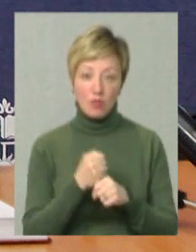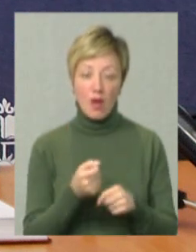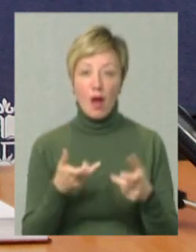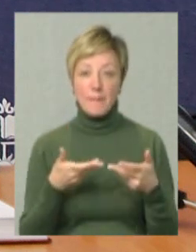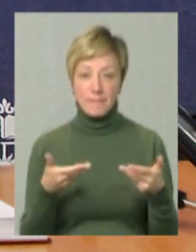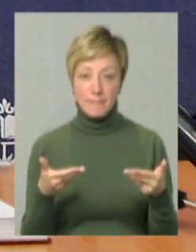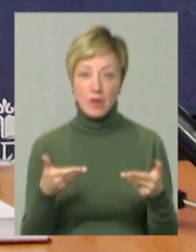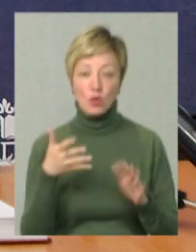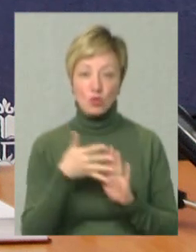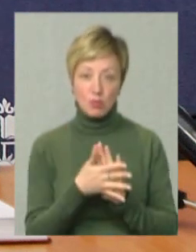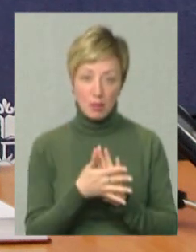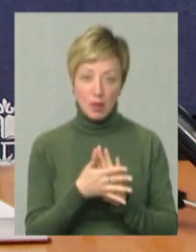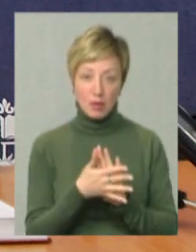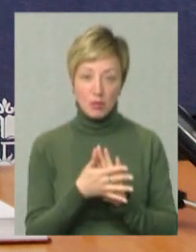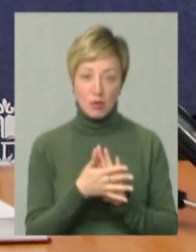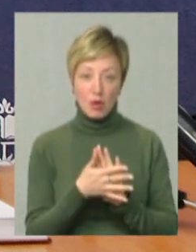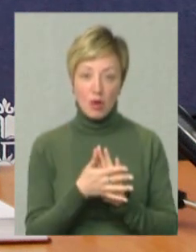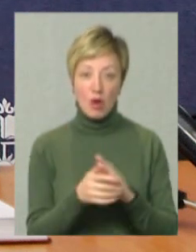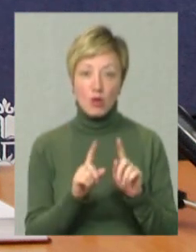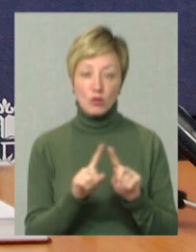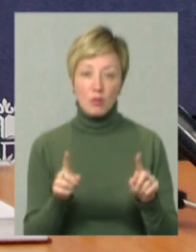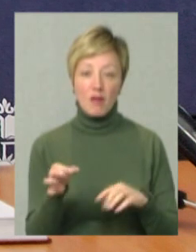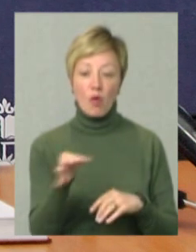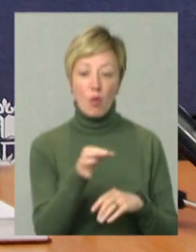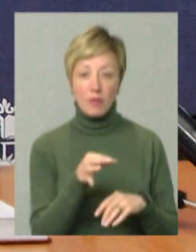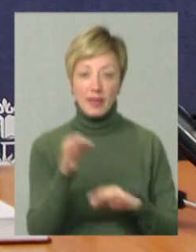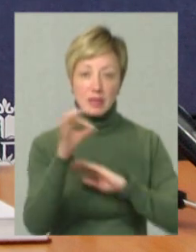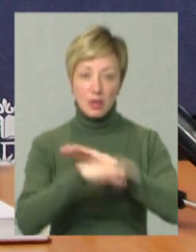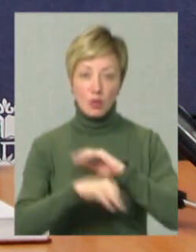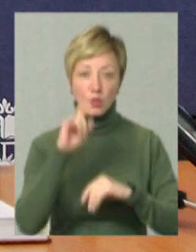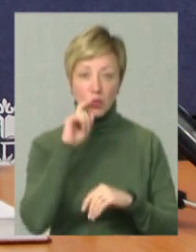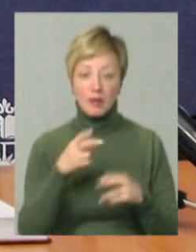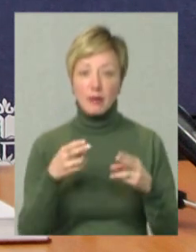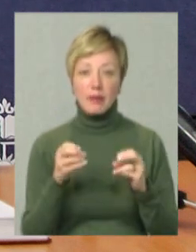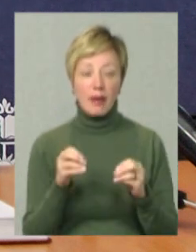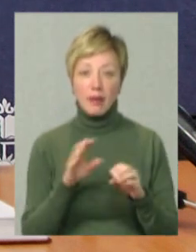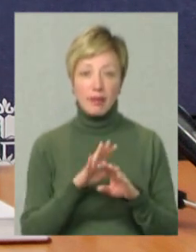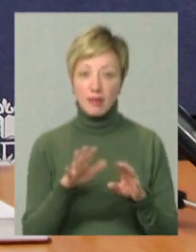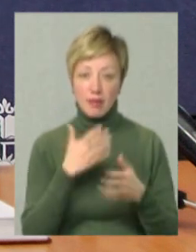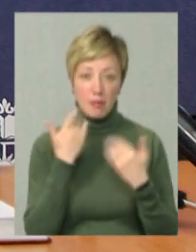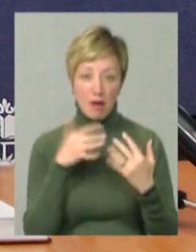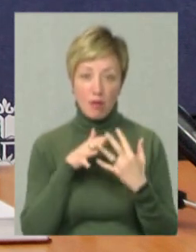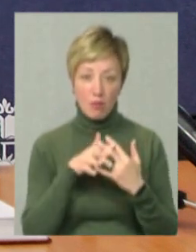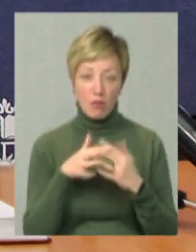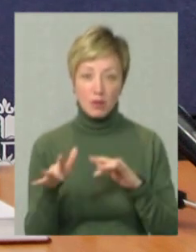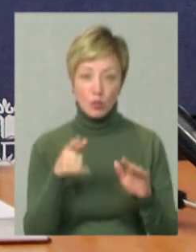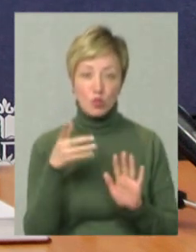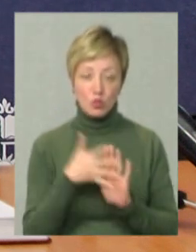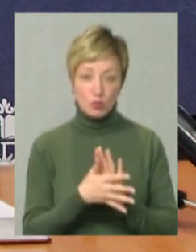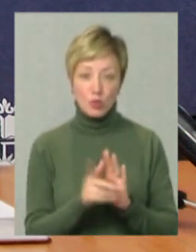А ми розуміємо, особливо області на Західній Україні, де не ведуться бойові дії,